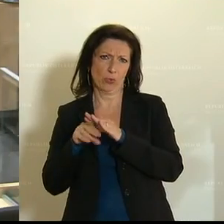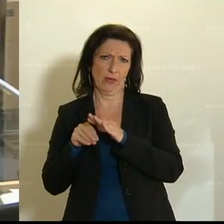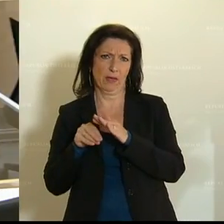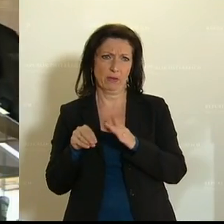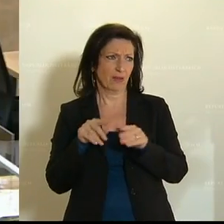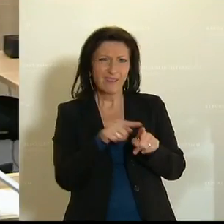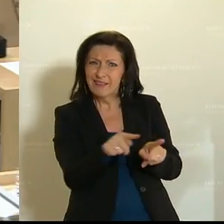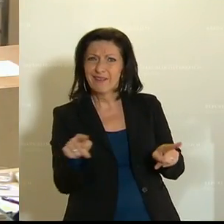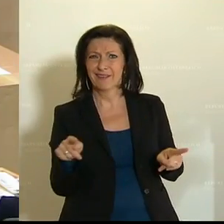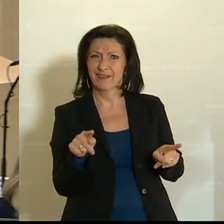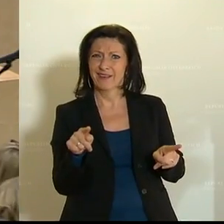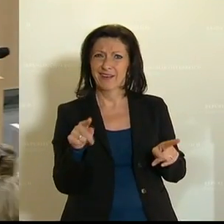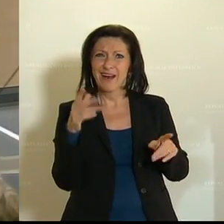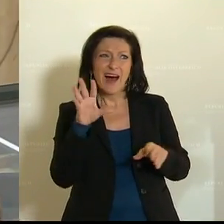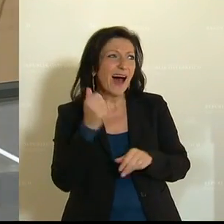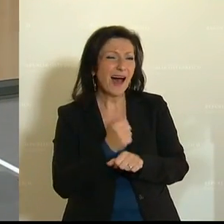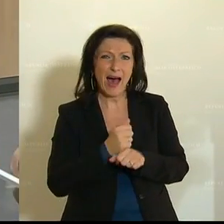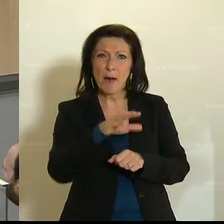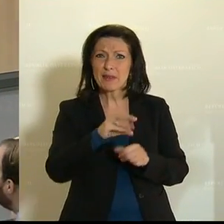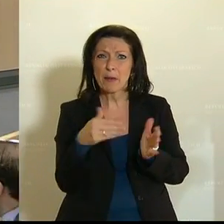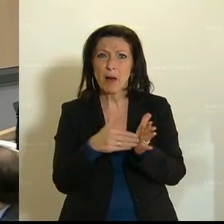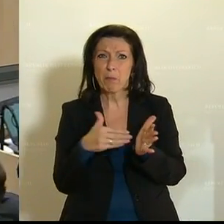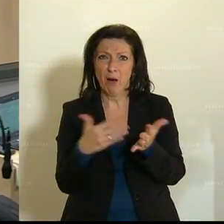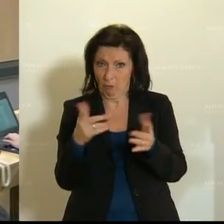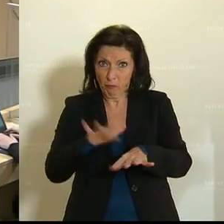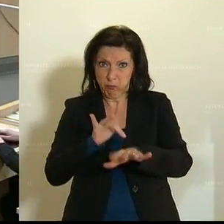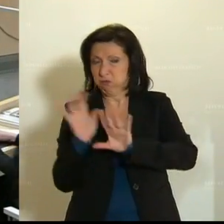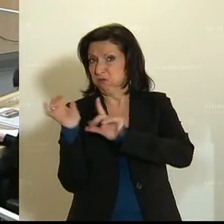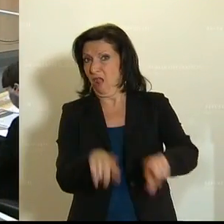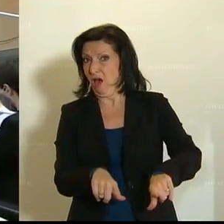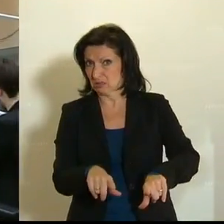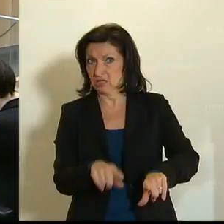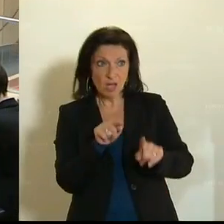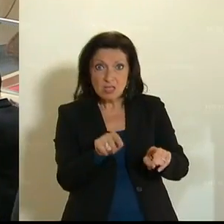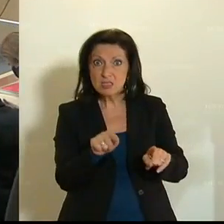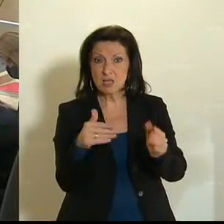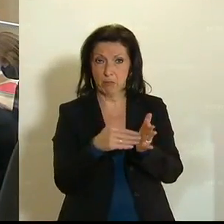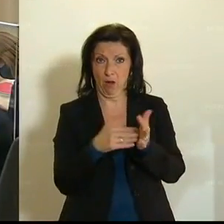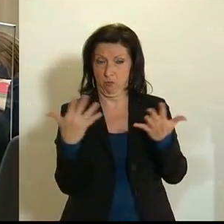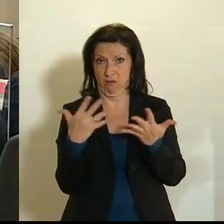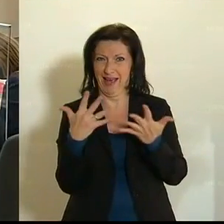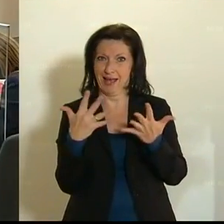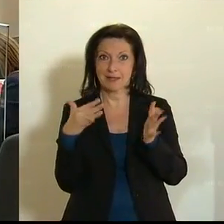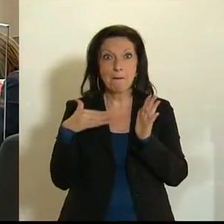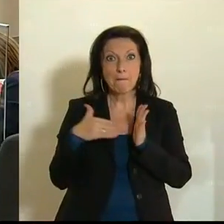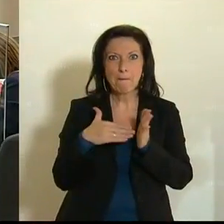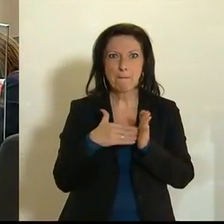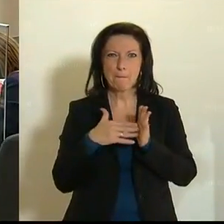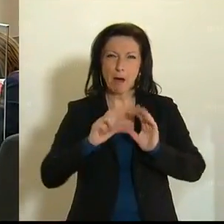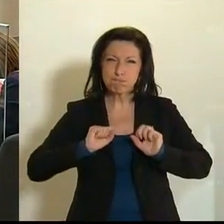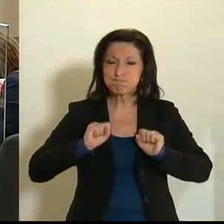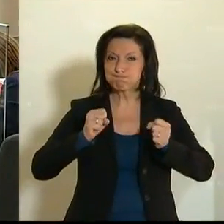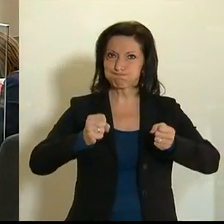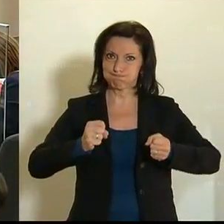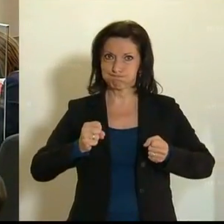die brauchen vor allem eines jetzt, weil sie fühlen sich alleingelassen. Sie brauchen starke, aktive und